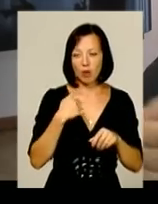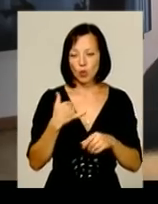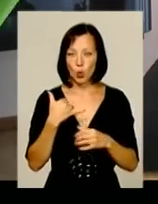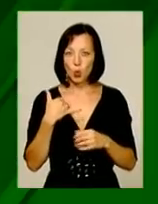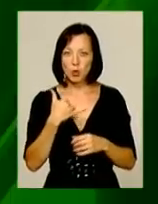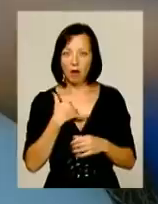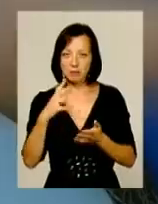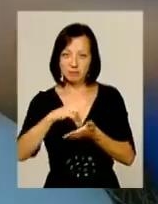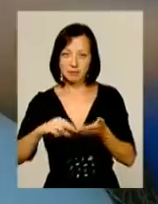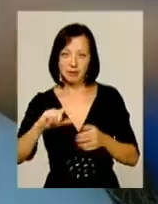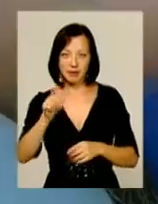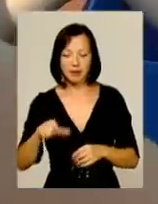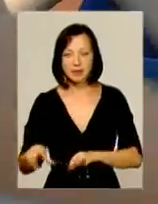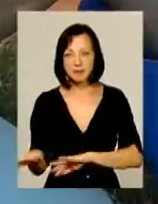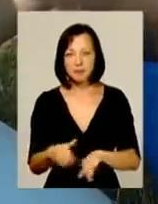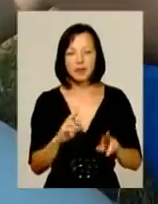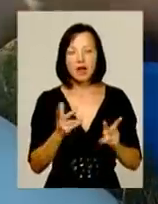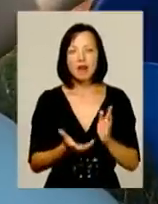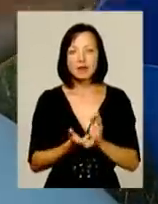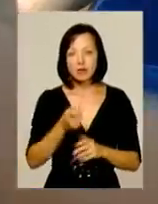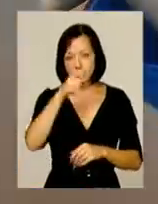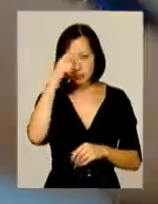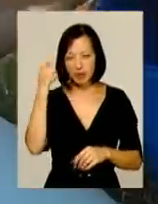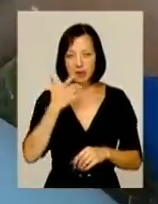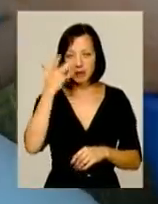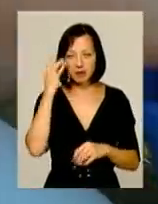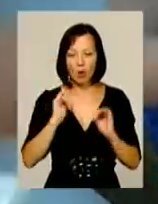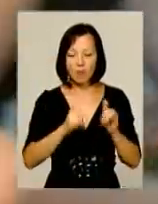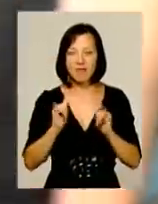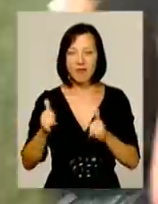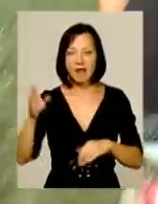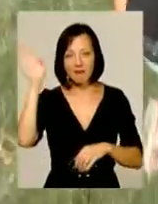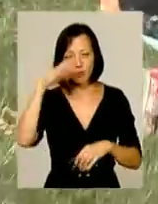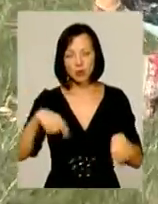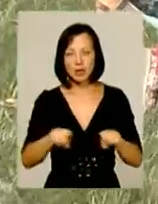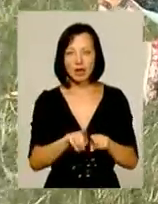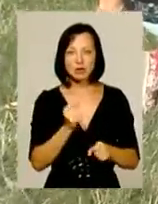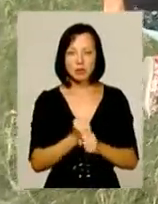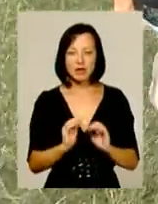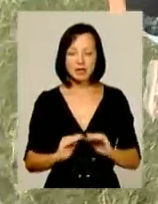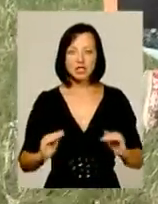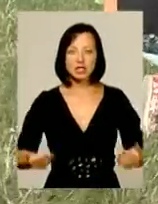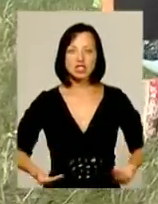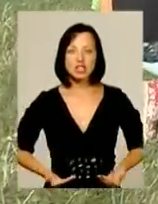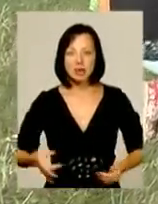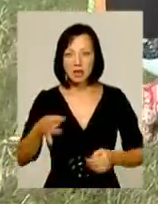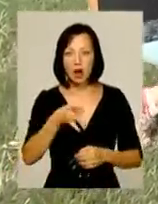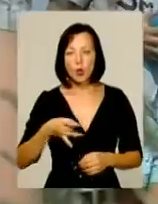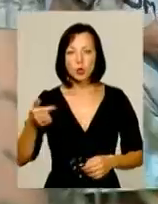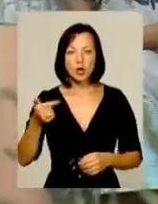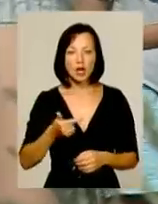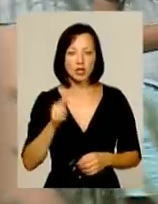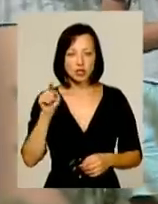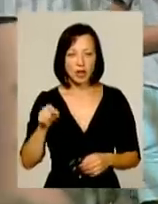нас – італійців. Як врятуватись від літньої спеки? Влаштувати обливання водою. Саме так зробили наймолодші жителі Гречан одного з